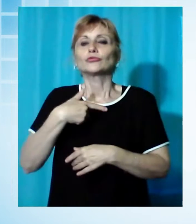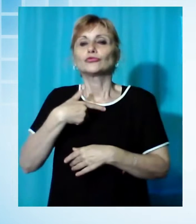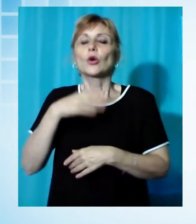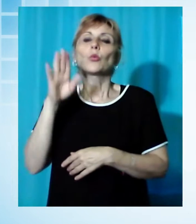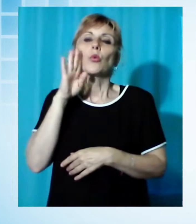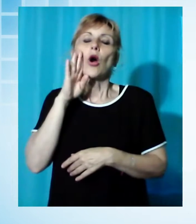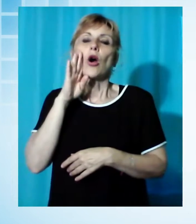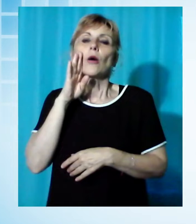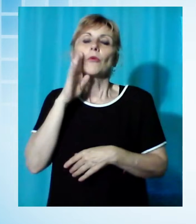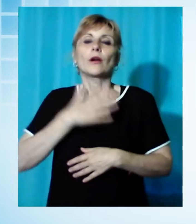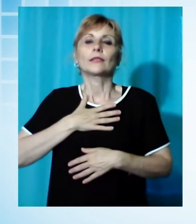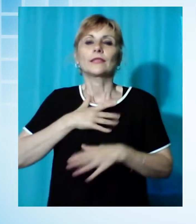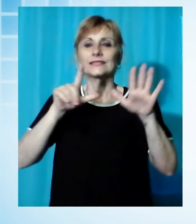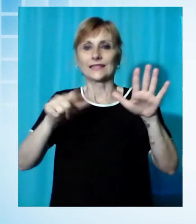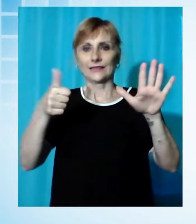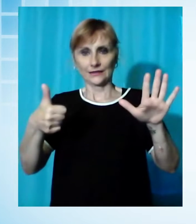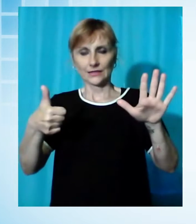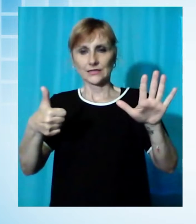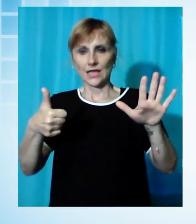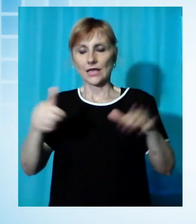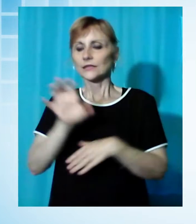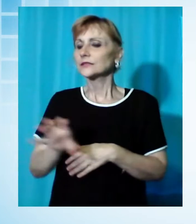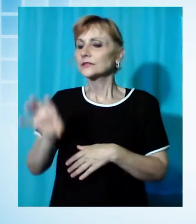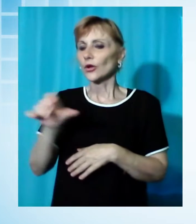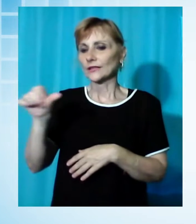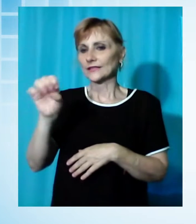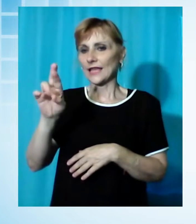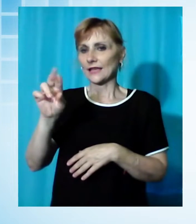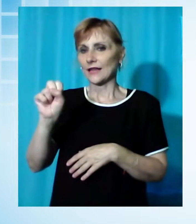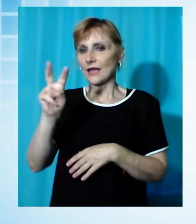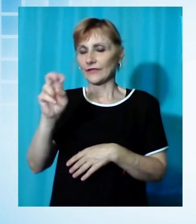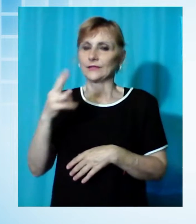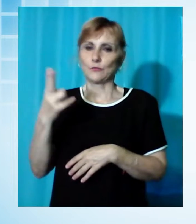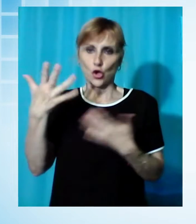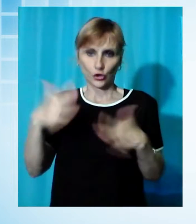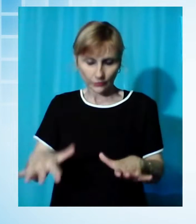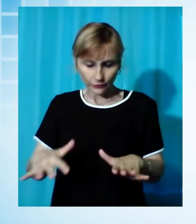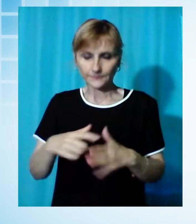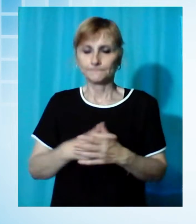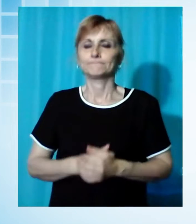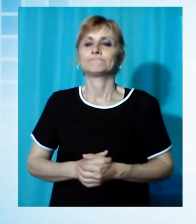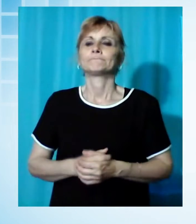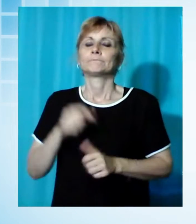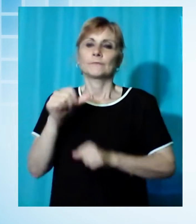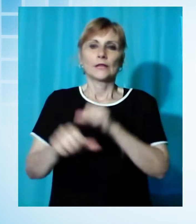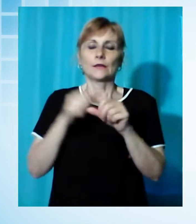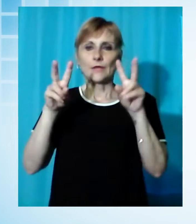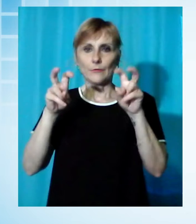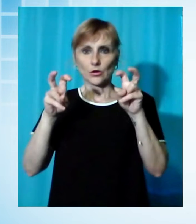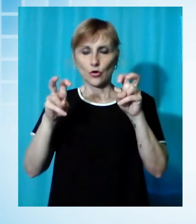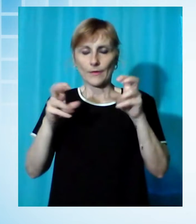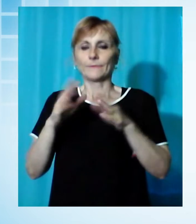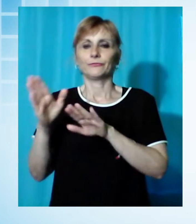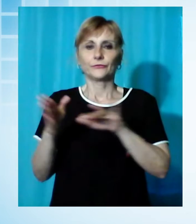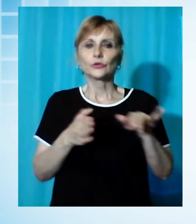anni di seravezza. Cambiamo completamente argomento. C'è stata una manifestazione con un flash